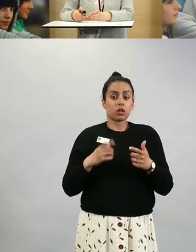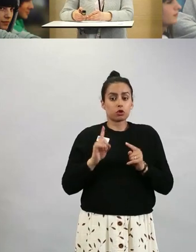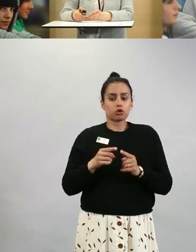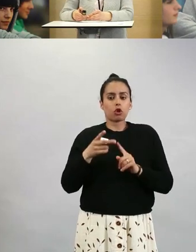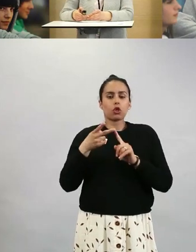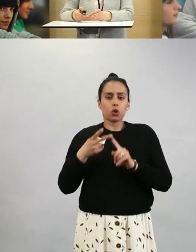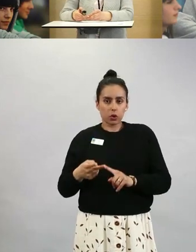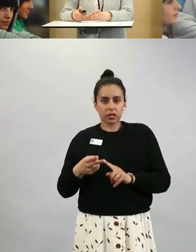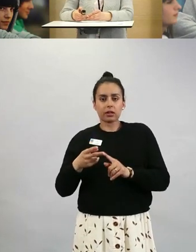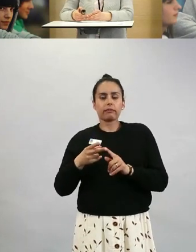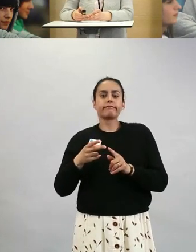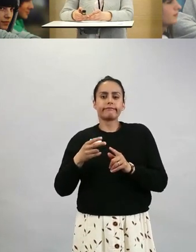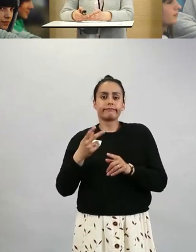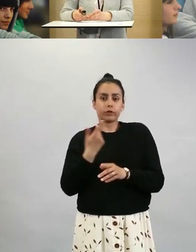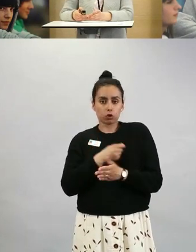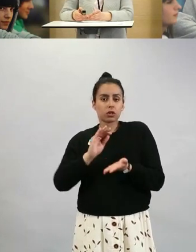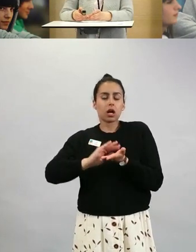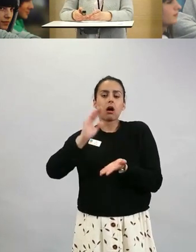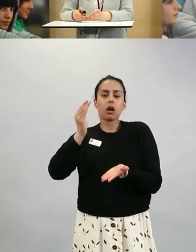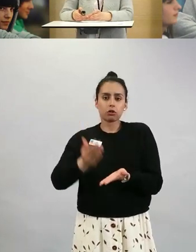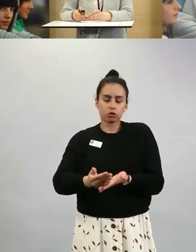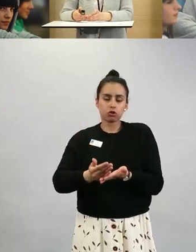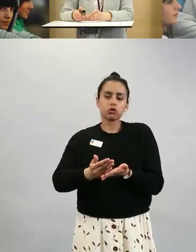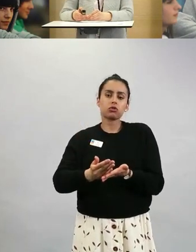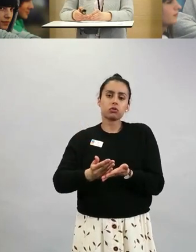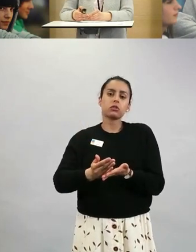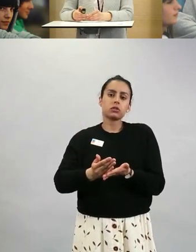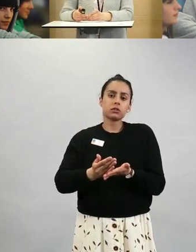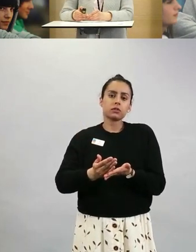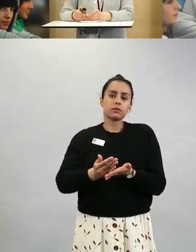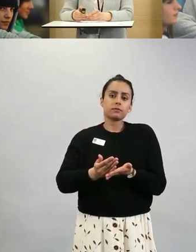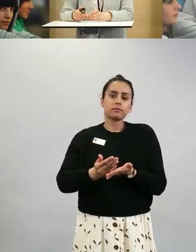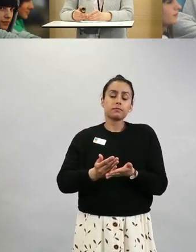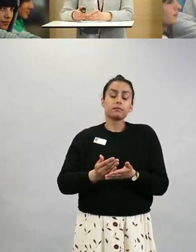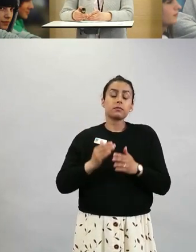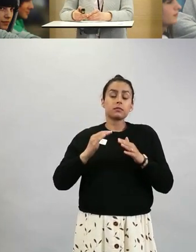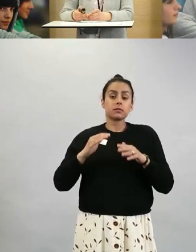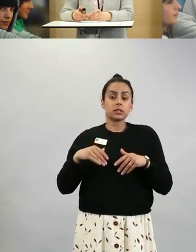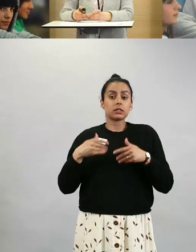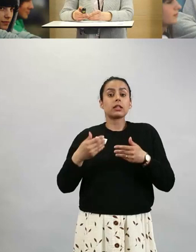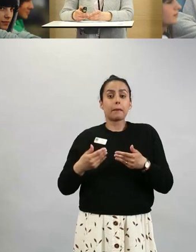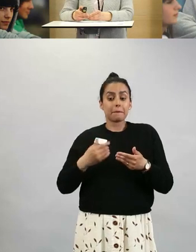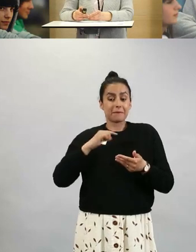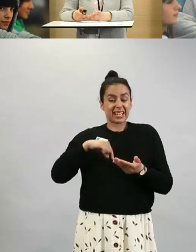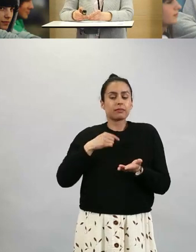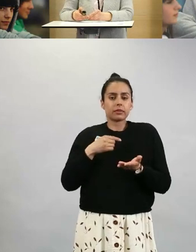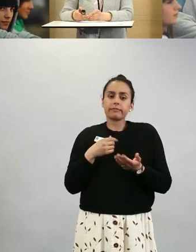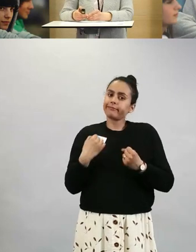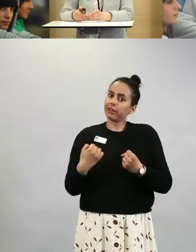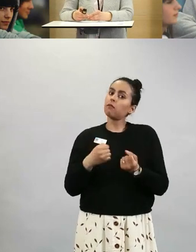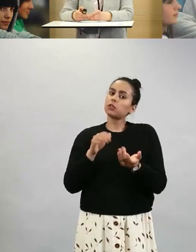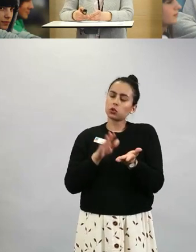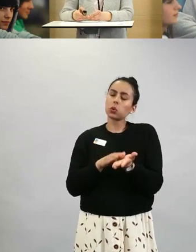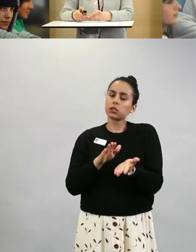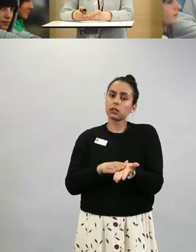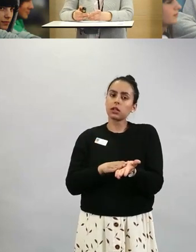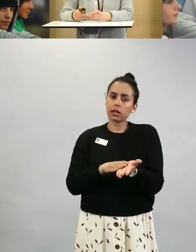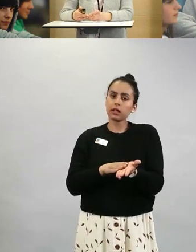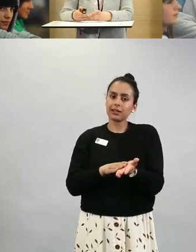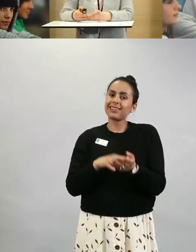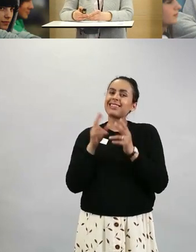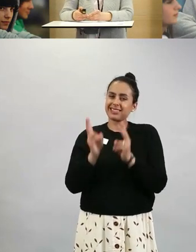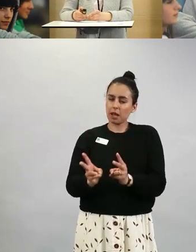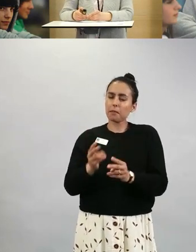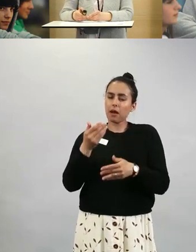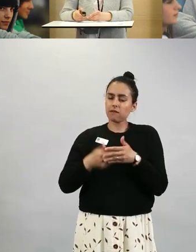rokoteannos, niin silloin suosittelemme voimakkaasti sitä, että otetaan